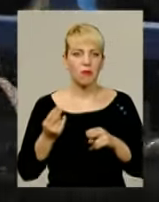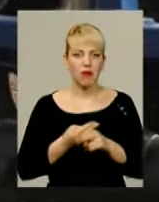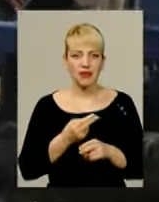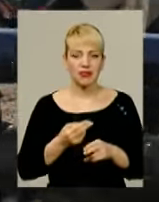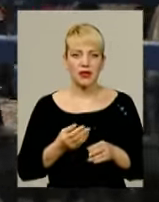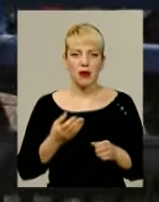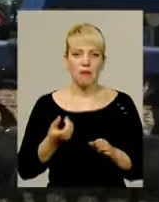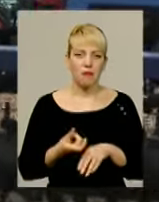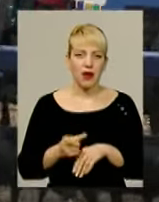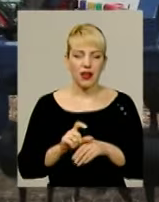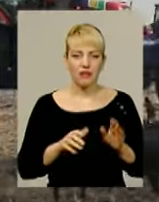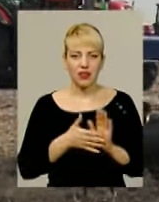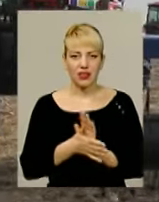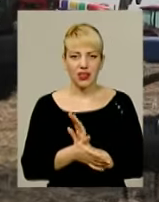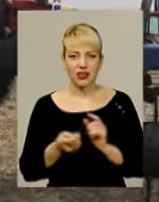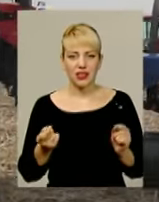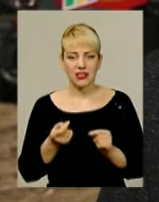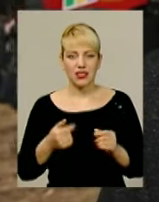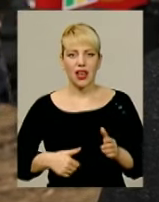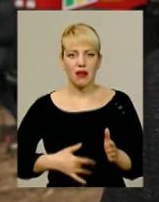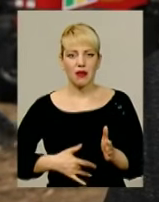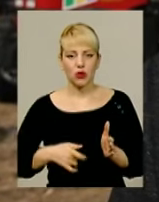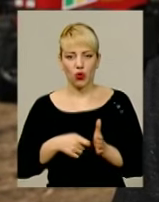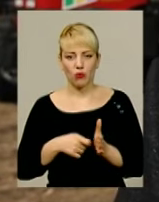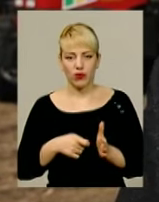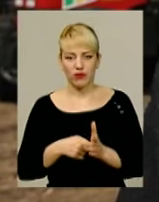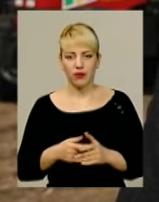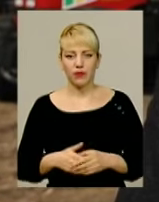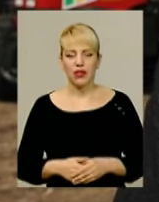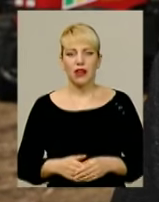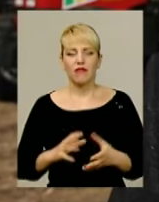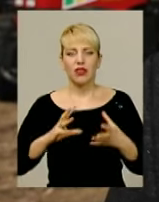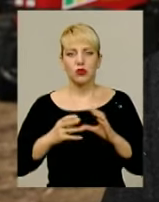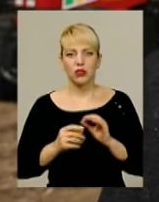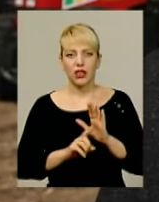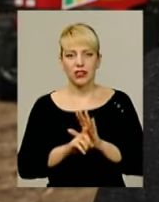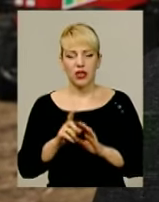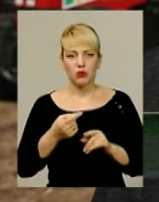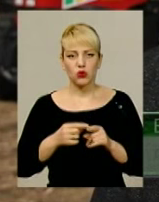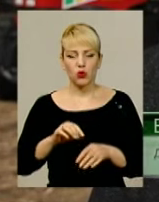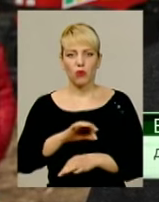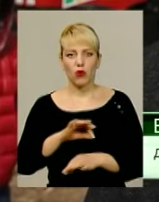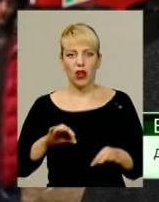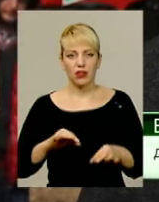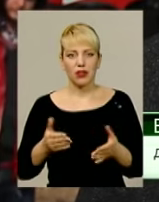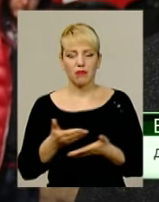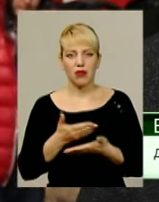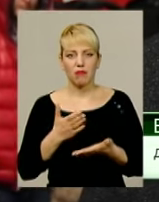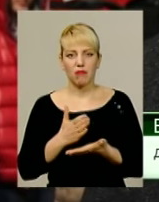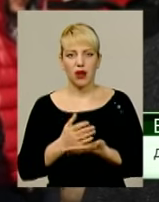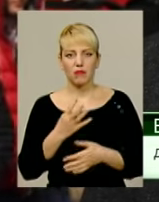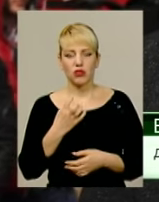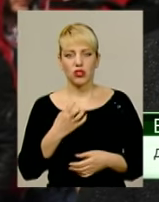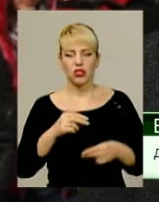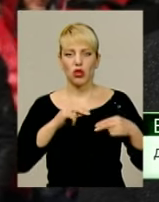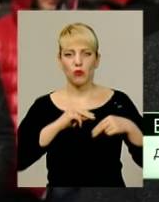При цьому послуги селянам обійдуться дешевше. В результаті запуску цього проєкту ми маємо приблизно 400